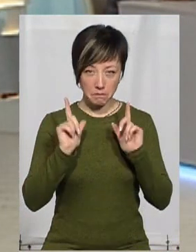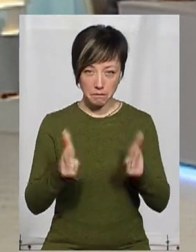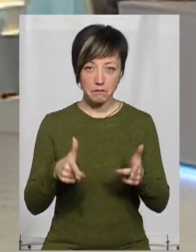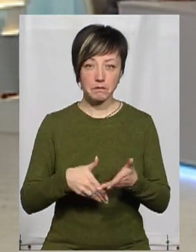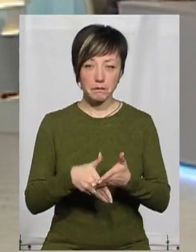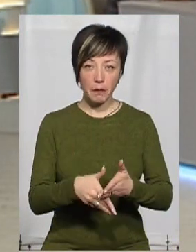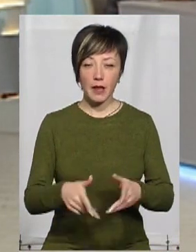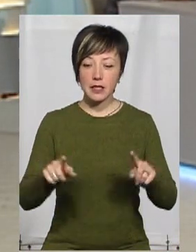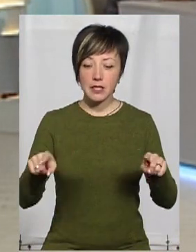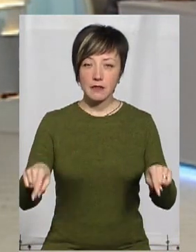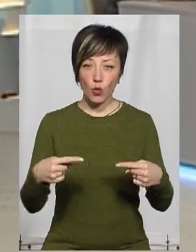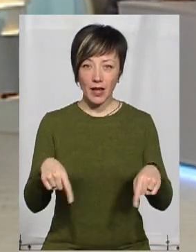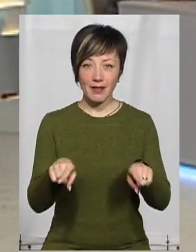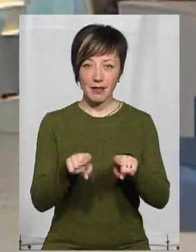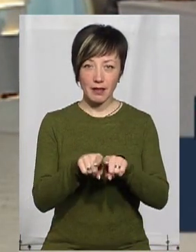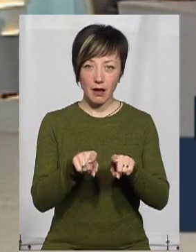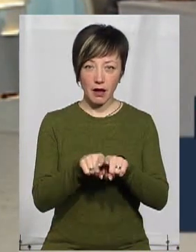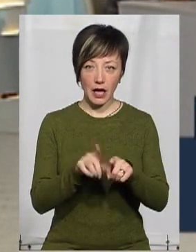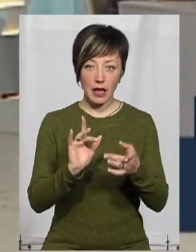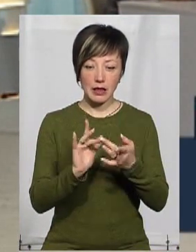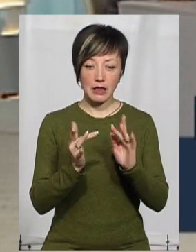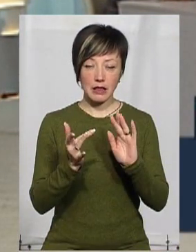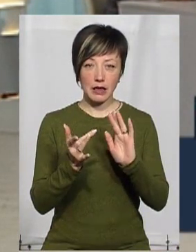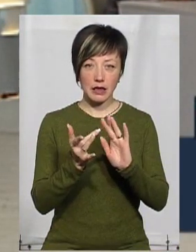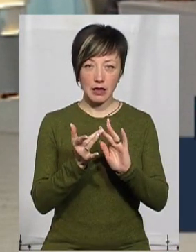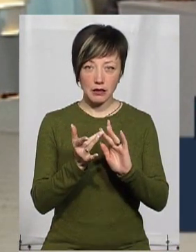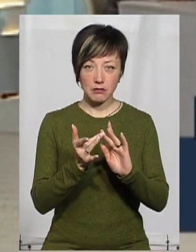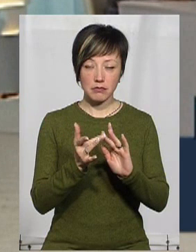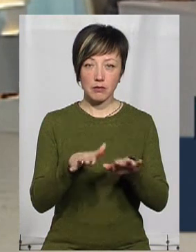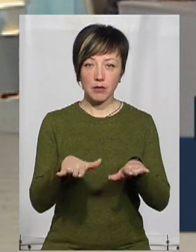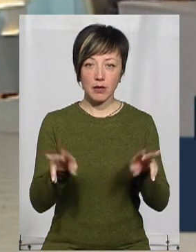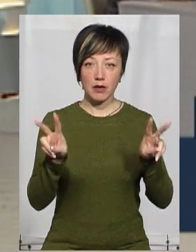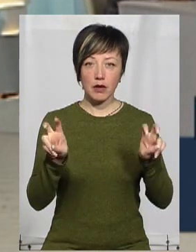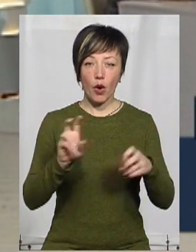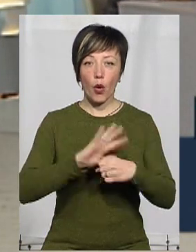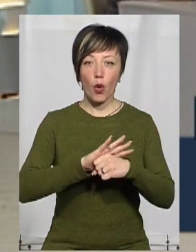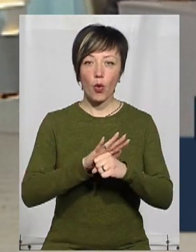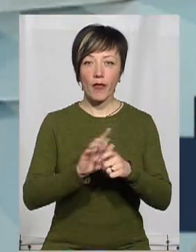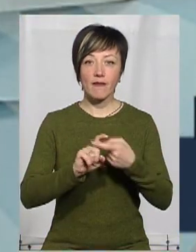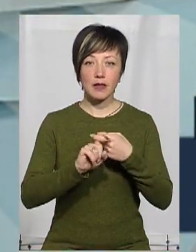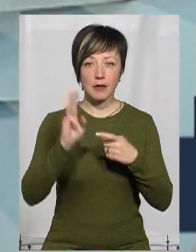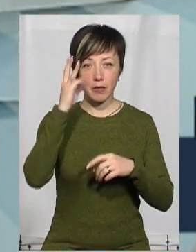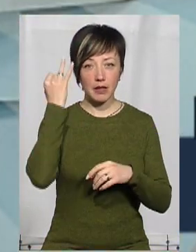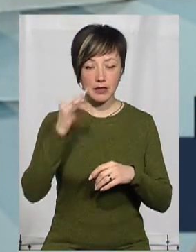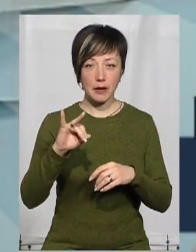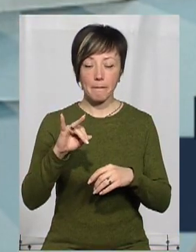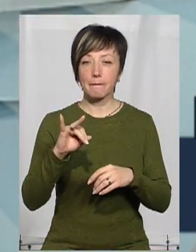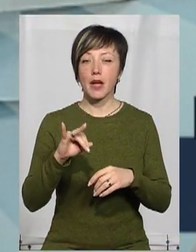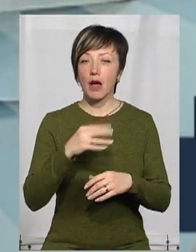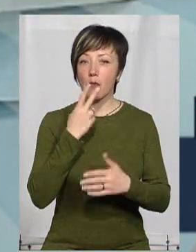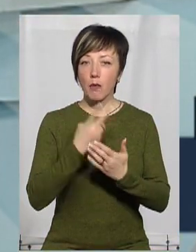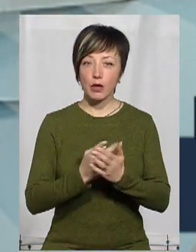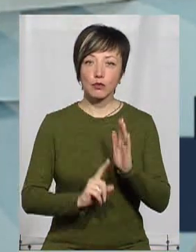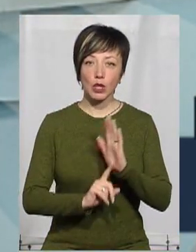створили таку платформу, об'єднавшись, і вона називається «Коронавірус Хмельницький». Побачили